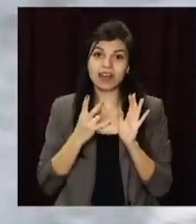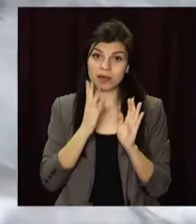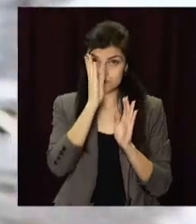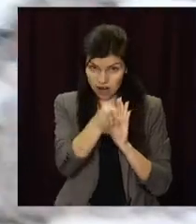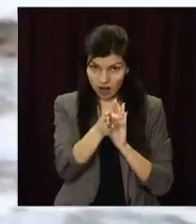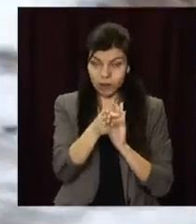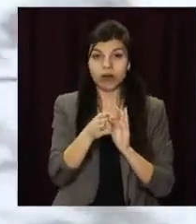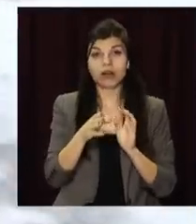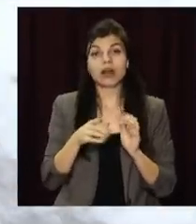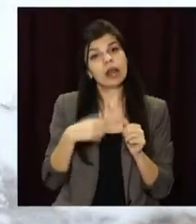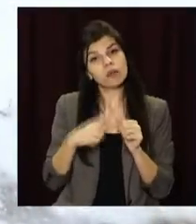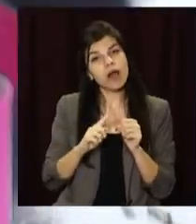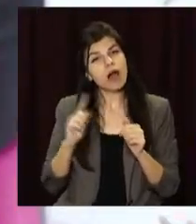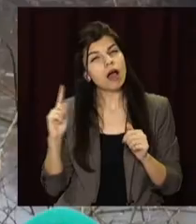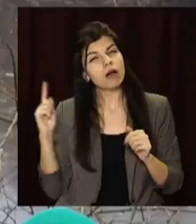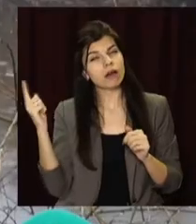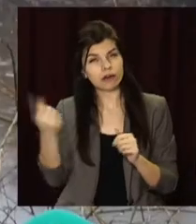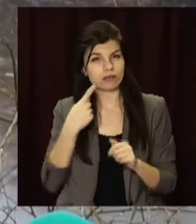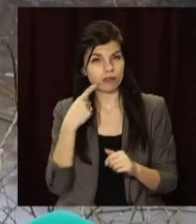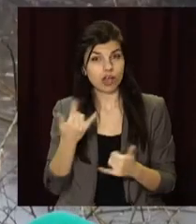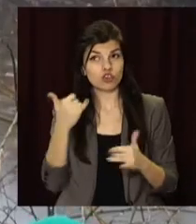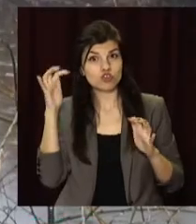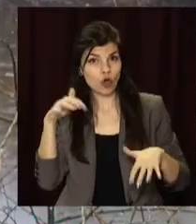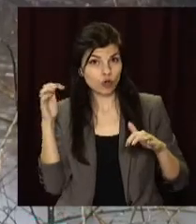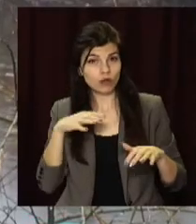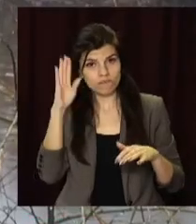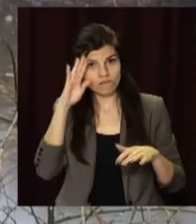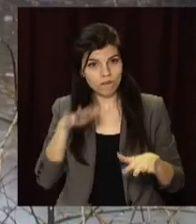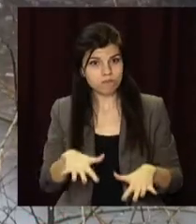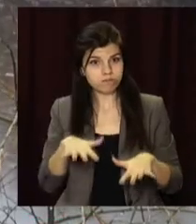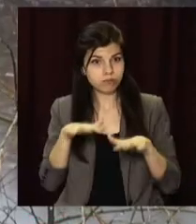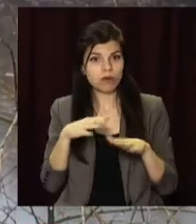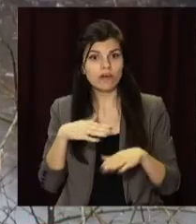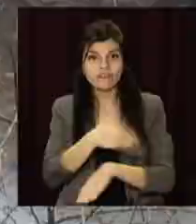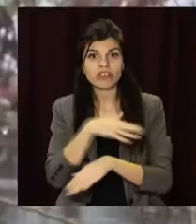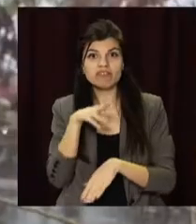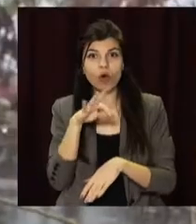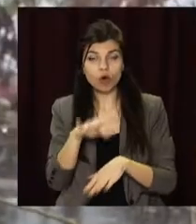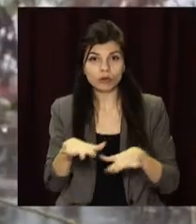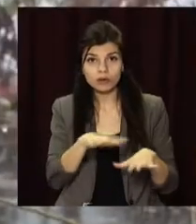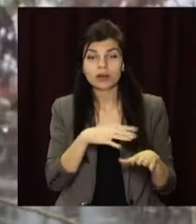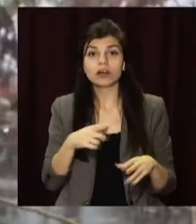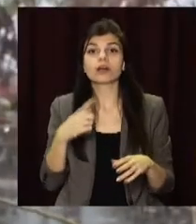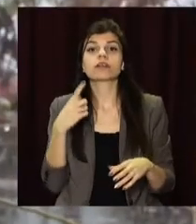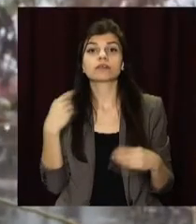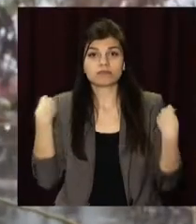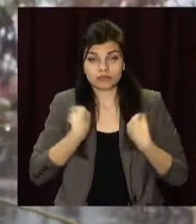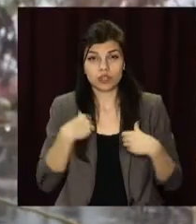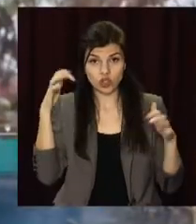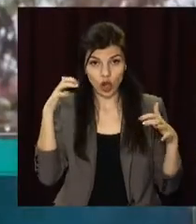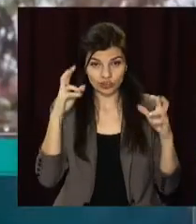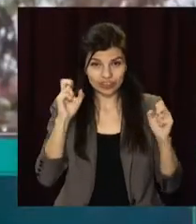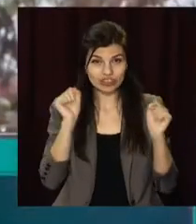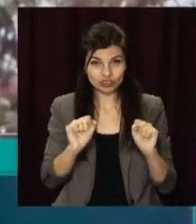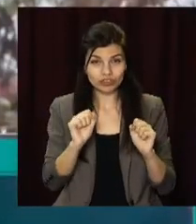в обхід, роблячи чимале коло. Зараз йдуть дожі, вода вийшла у двори людям. Дожі віки, резинові сапоги,